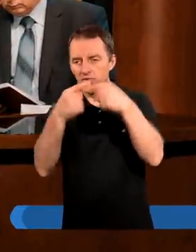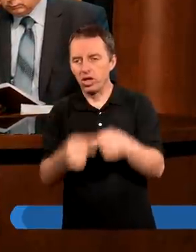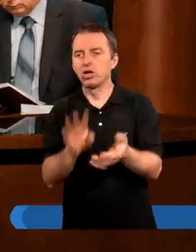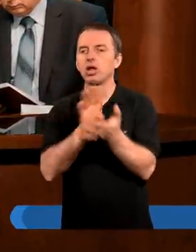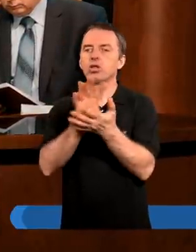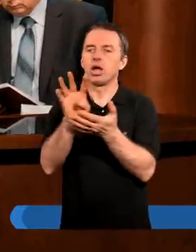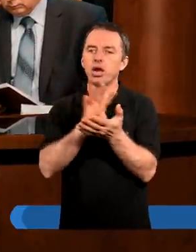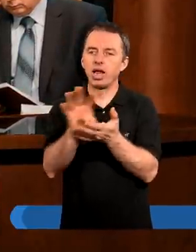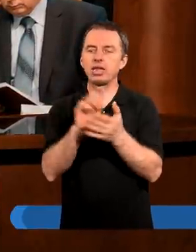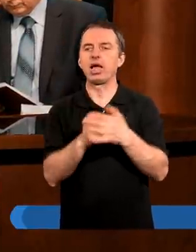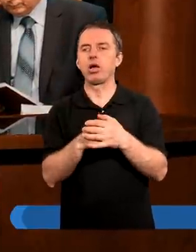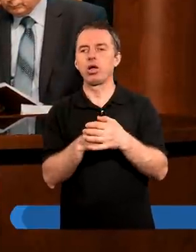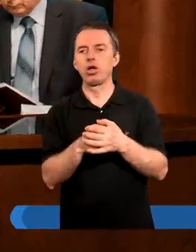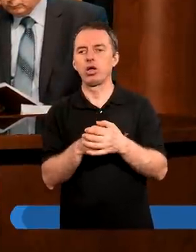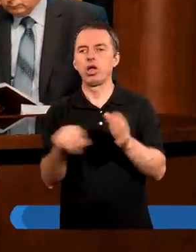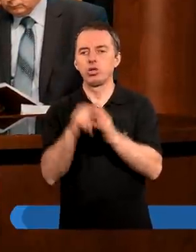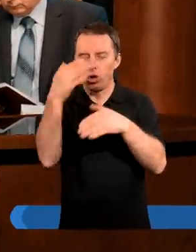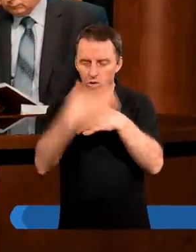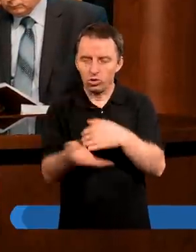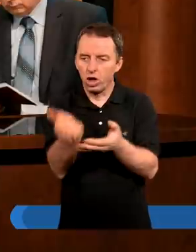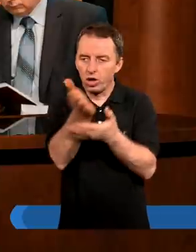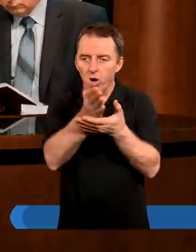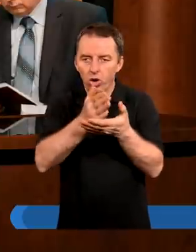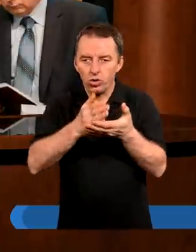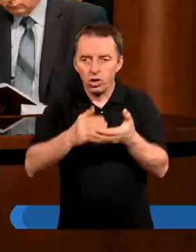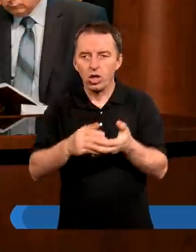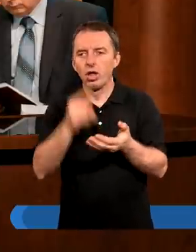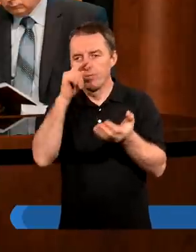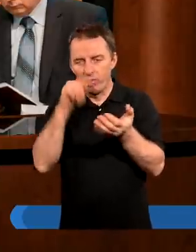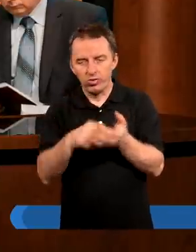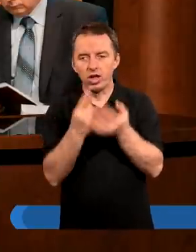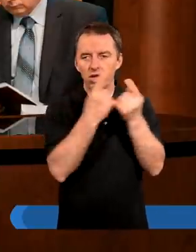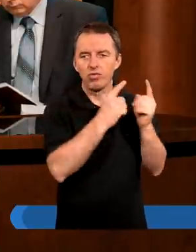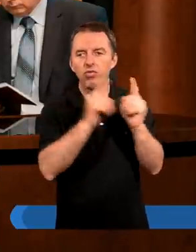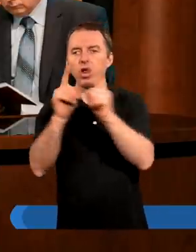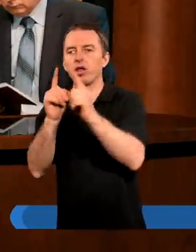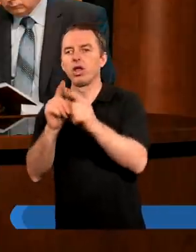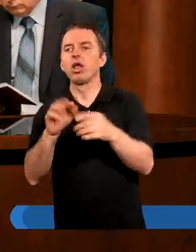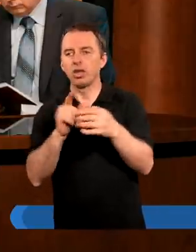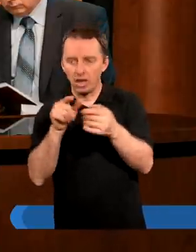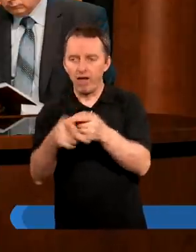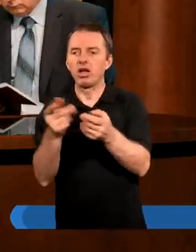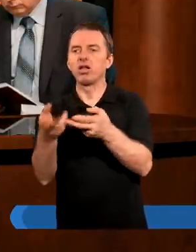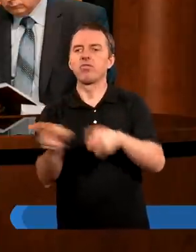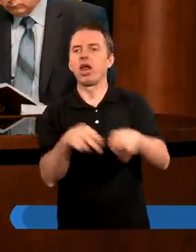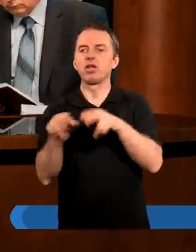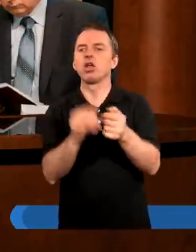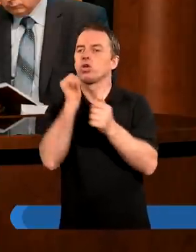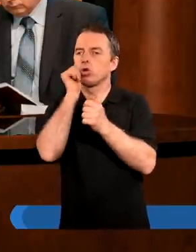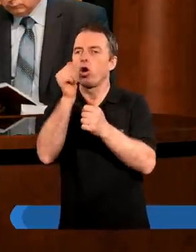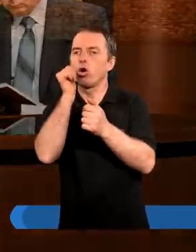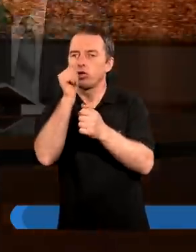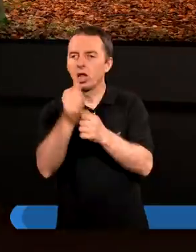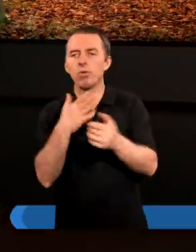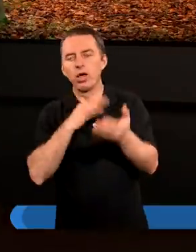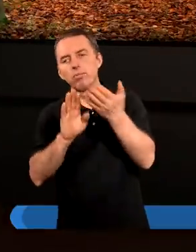czternastego do końca rozdziału powinniśmy wracać nawet codziennie. Mamy